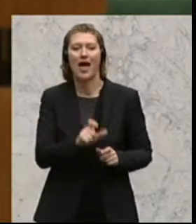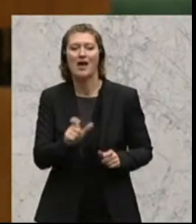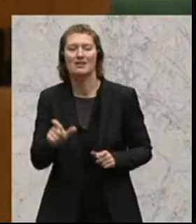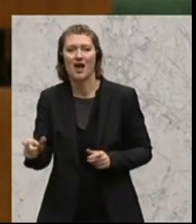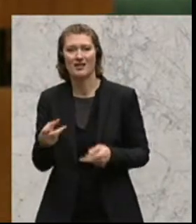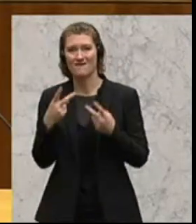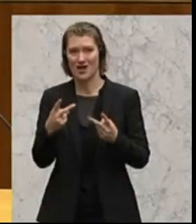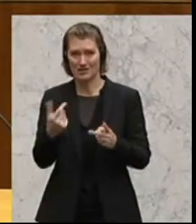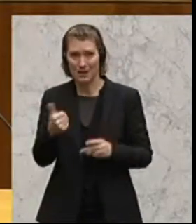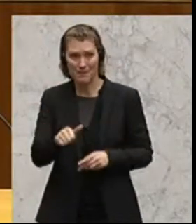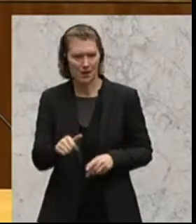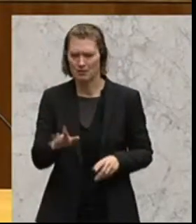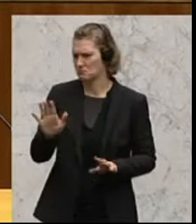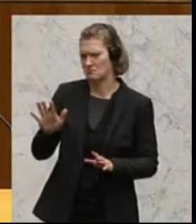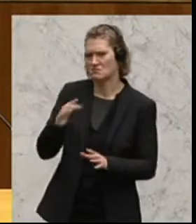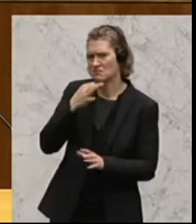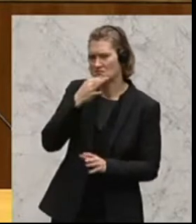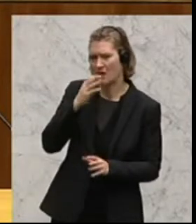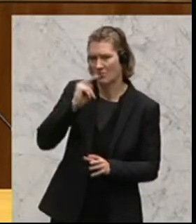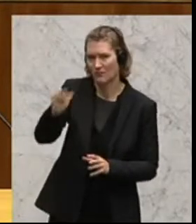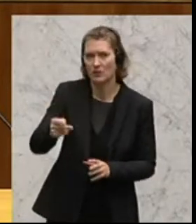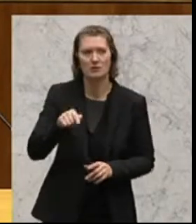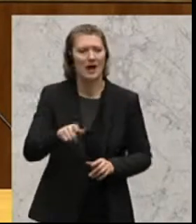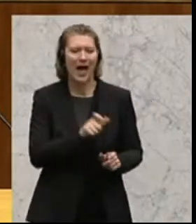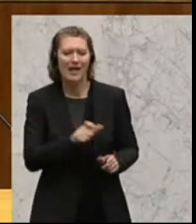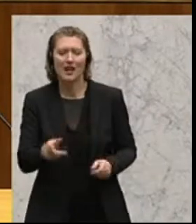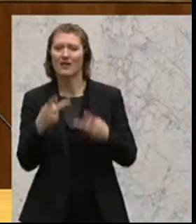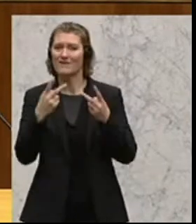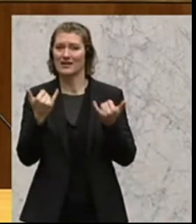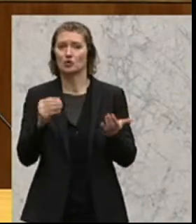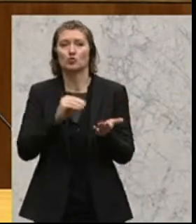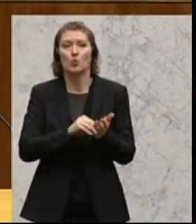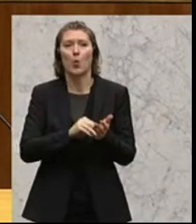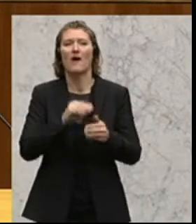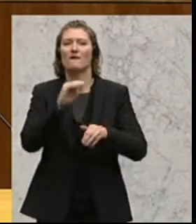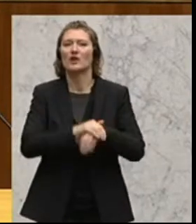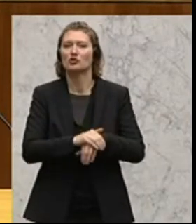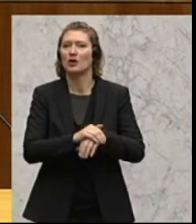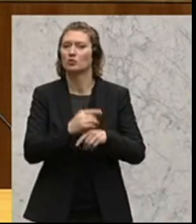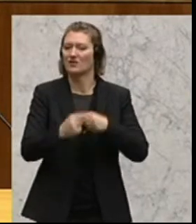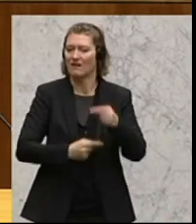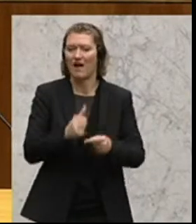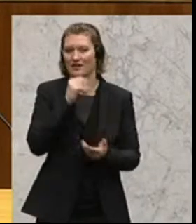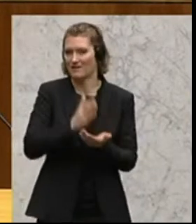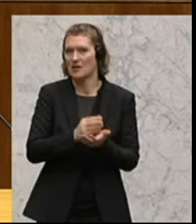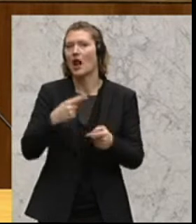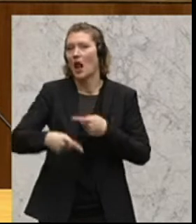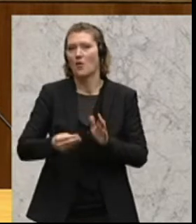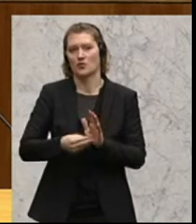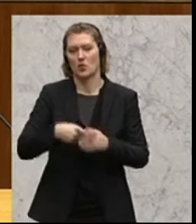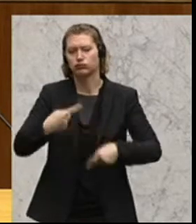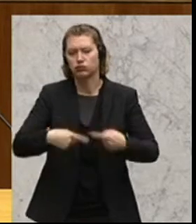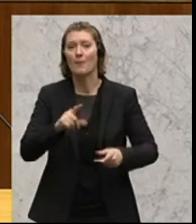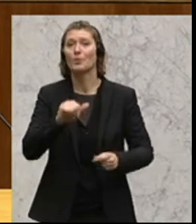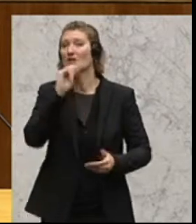Bundesminister. Was die Einheitswerte anbelangt, glaube ich, läuft ja zurzeit ein Hauptfeststellungsverfahren, das mitten im Gange ist. In